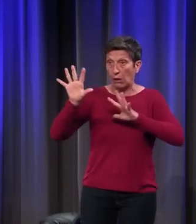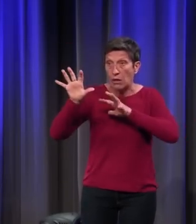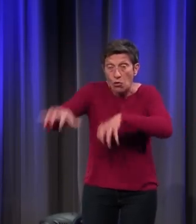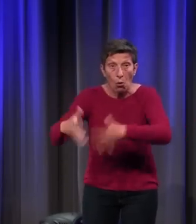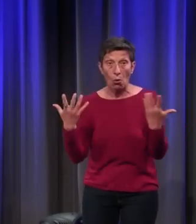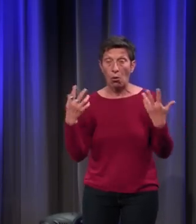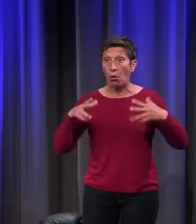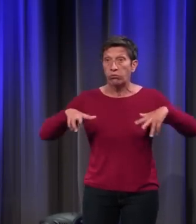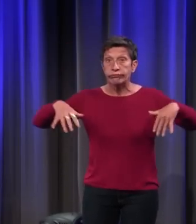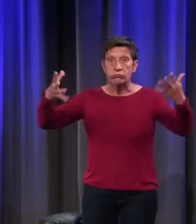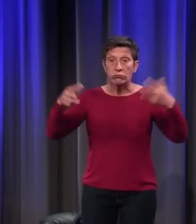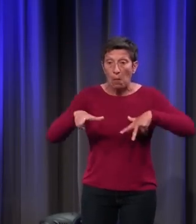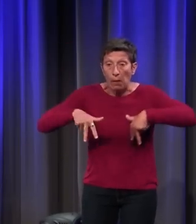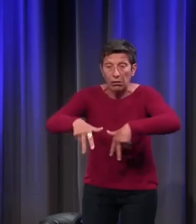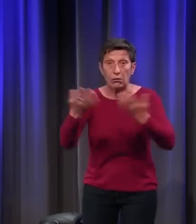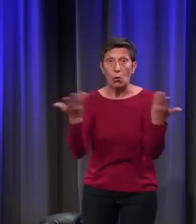corne au milieu du front, etc.